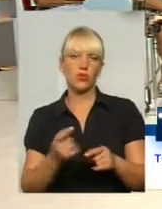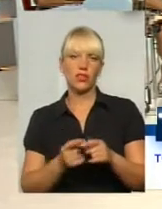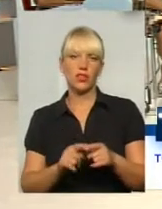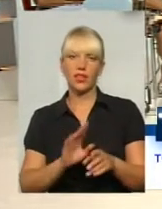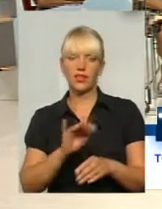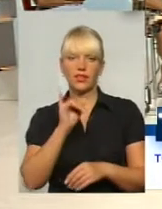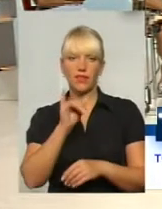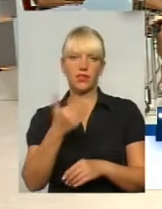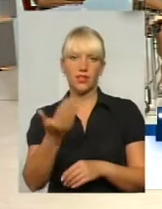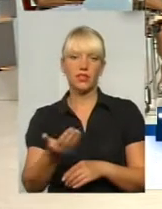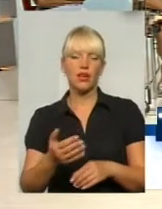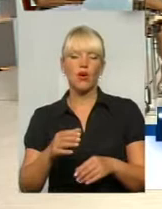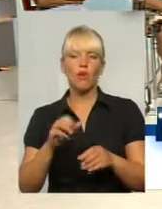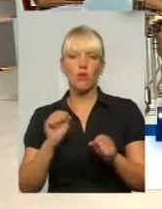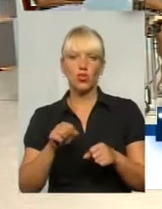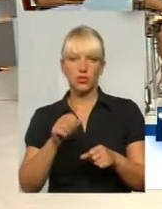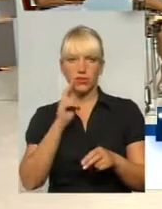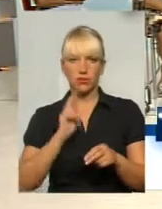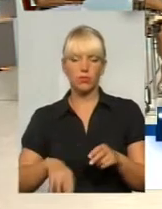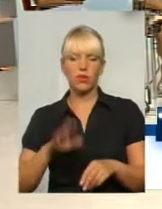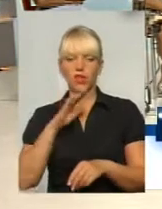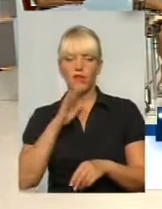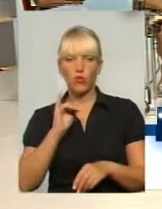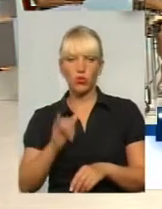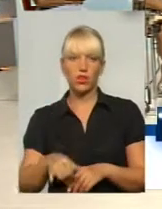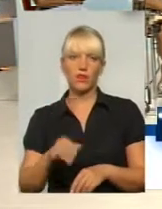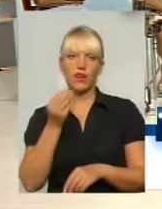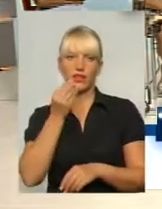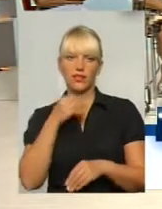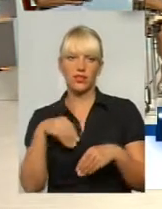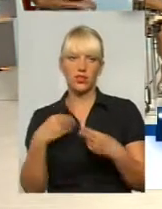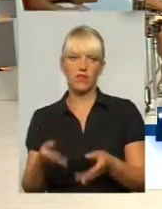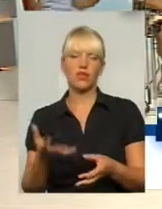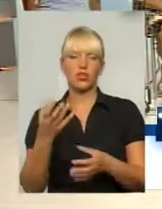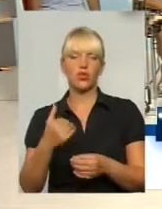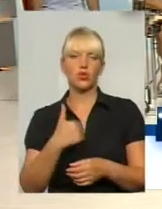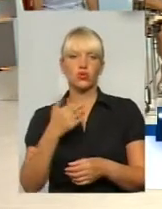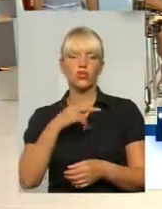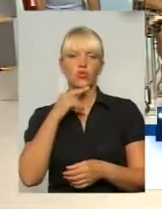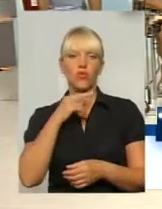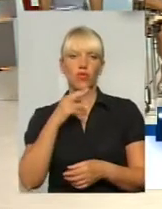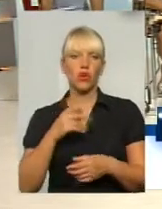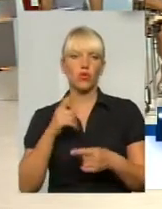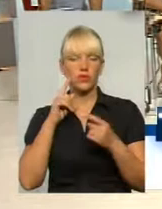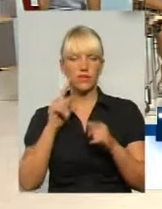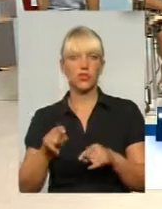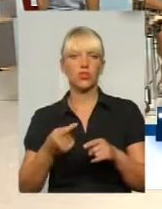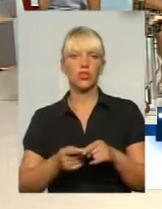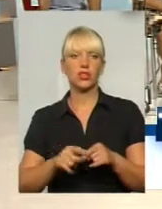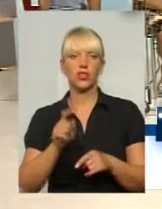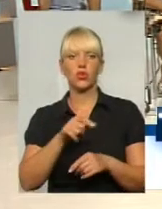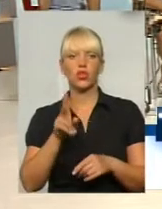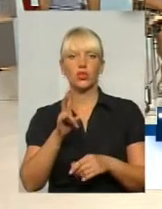їй можливості пропасти. І воду наливайте, і кісти давайте. Дякую. ще хочеться звернути увагу тих людей, які сьогодні